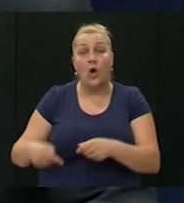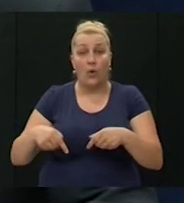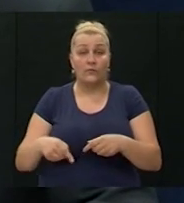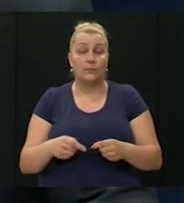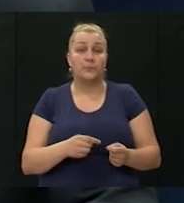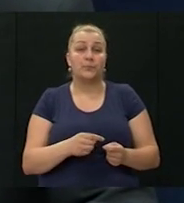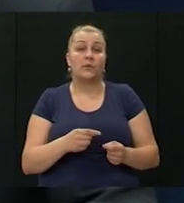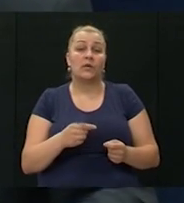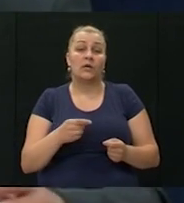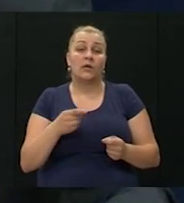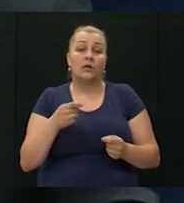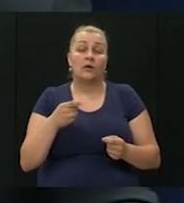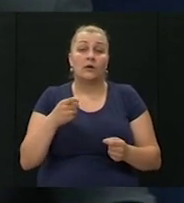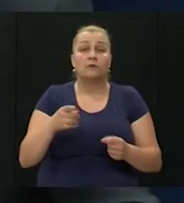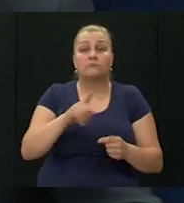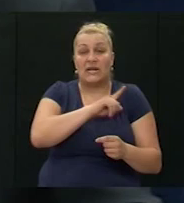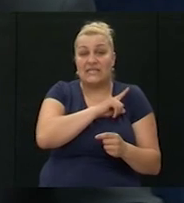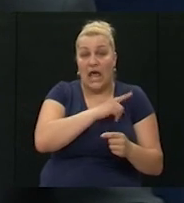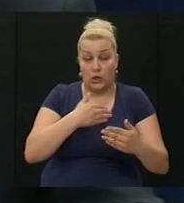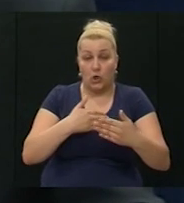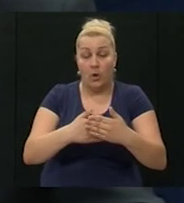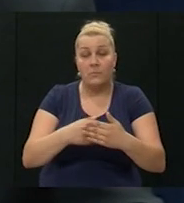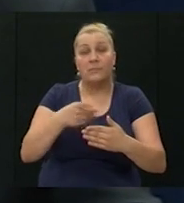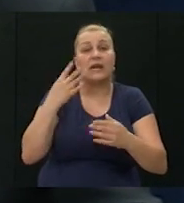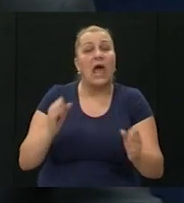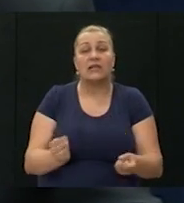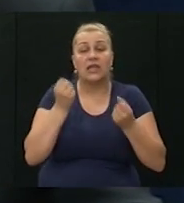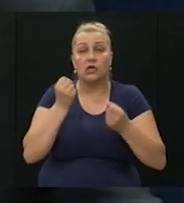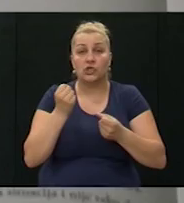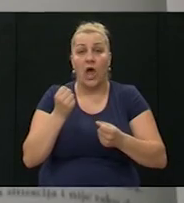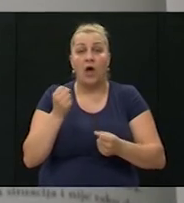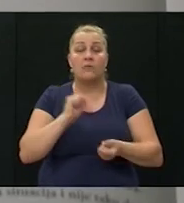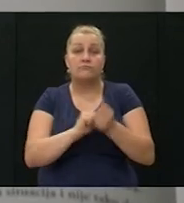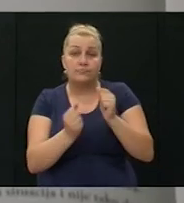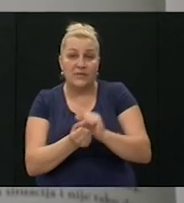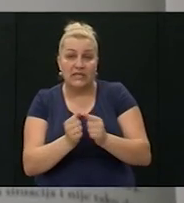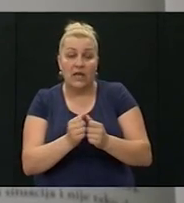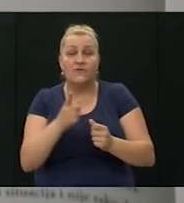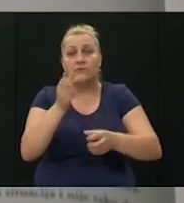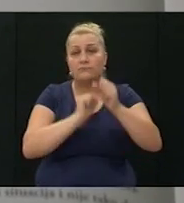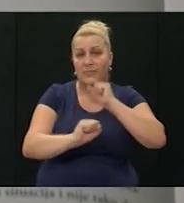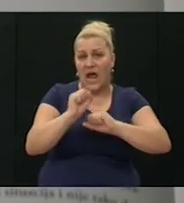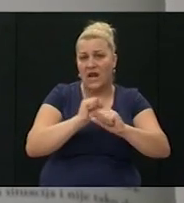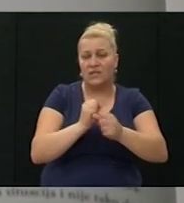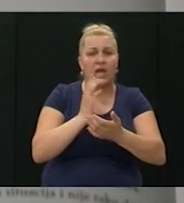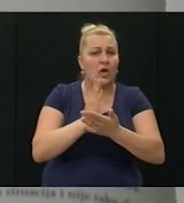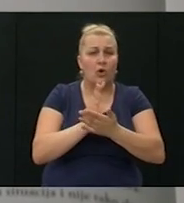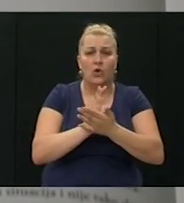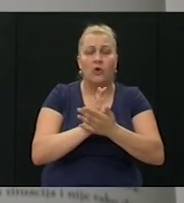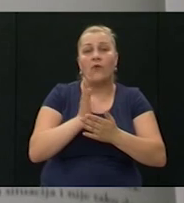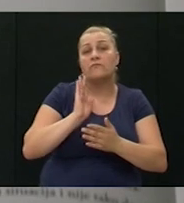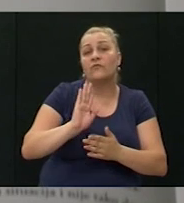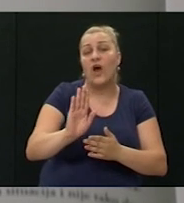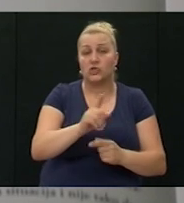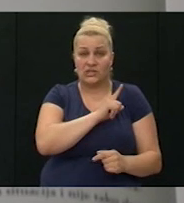baš iz Splita. Agasor je pred Zadrom i sada slijedi jedna od najtežih bitaka. Branite generale gotovo, pa možemo